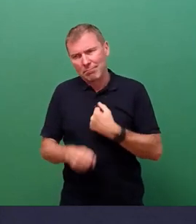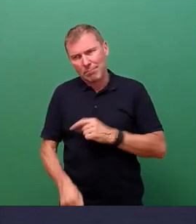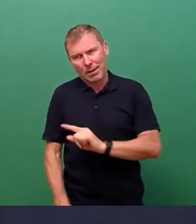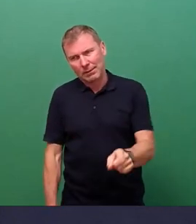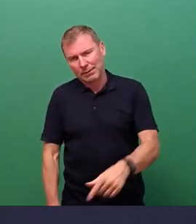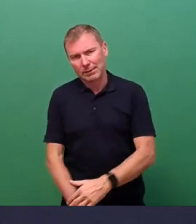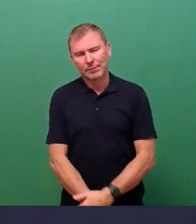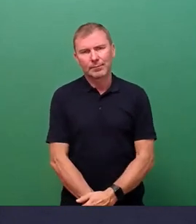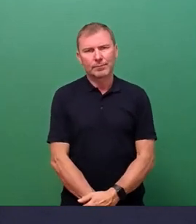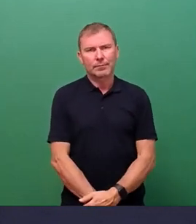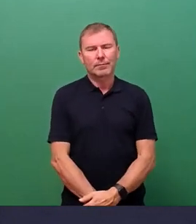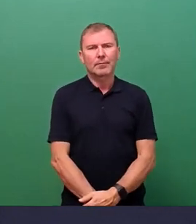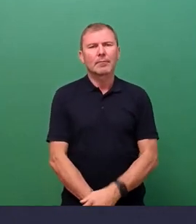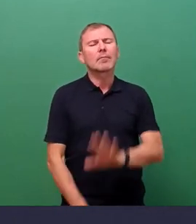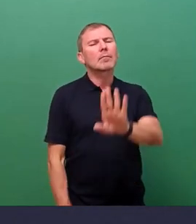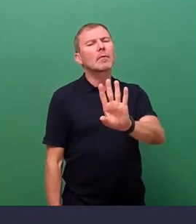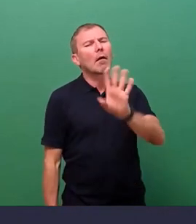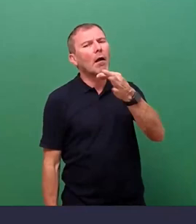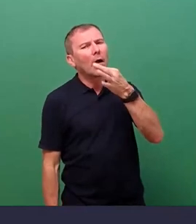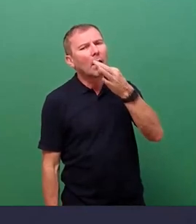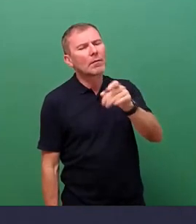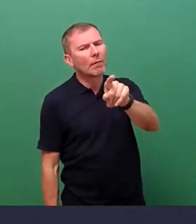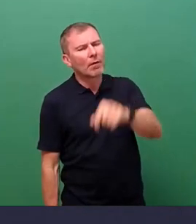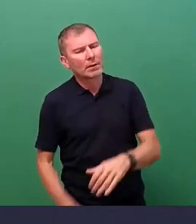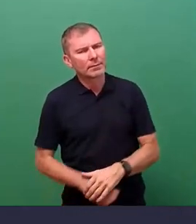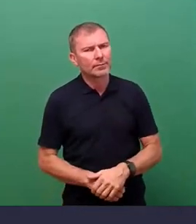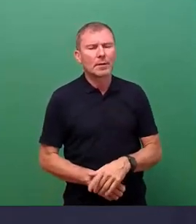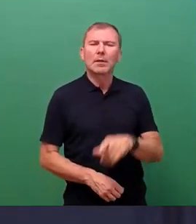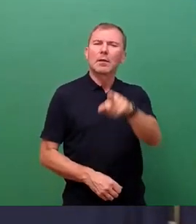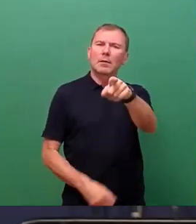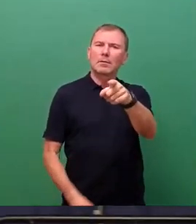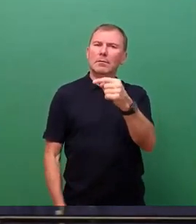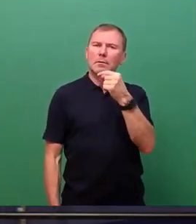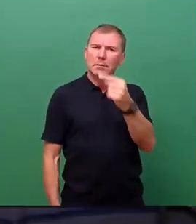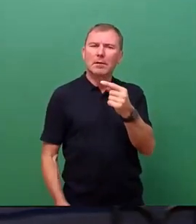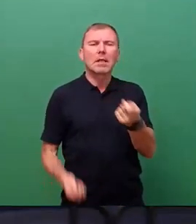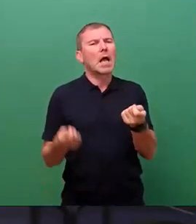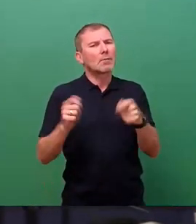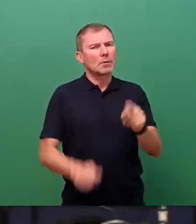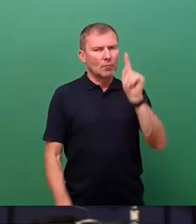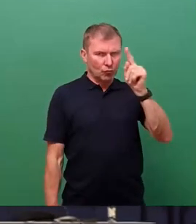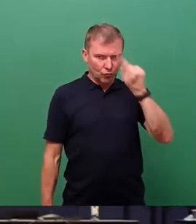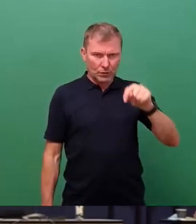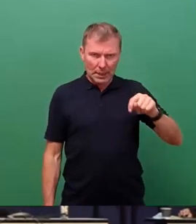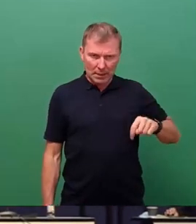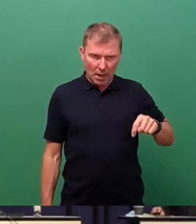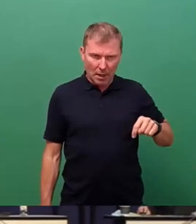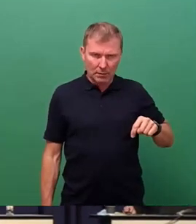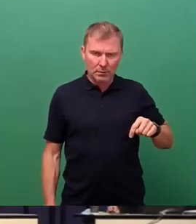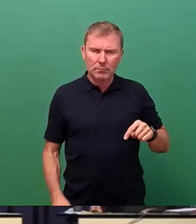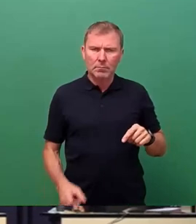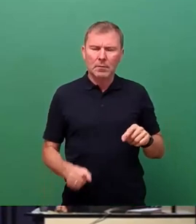Gestatten Sie mir eine Nachfrage. Sie betonen, dass der Beschluss des Stadtrates praktisch in einem